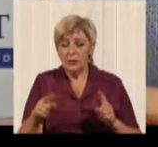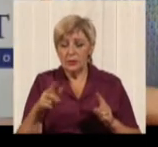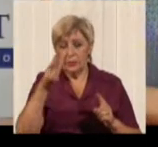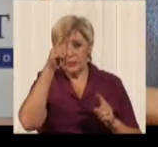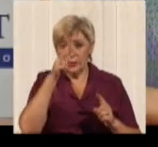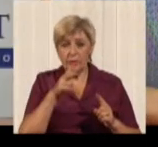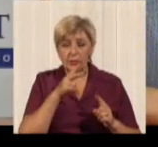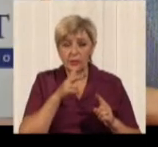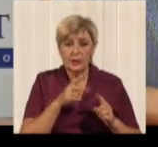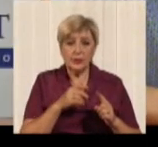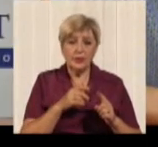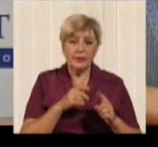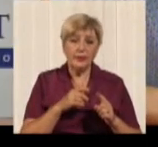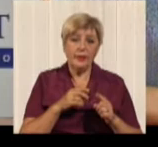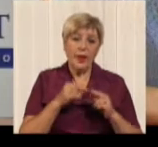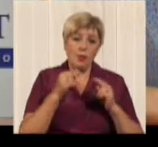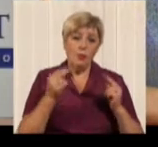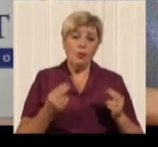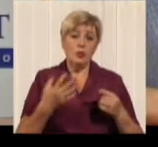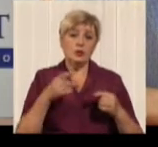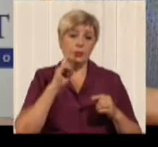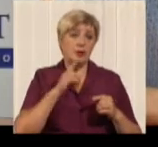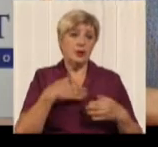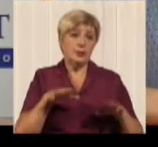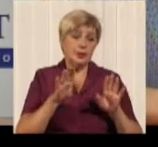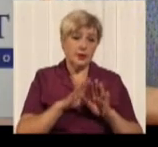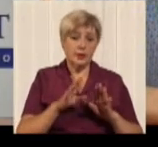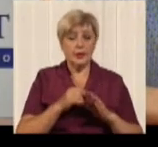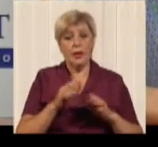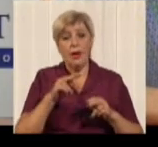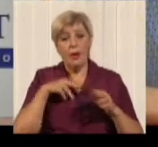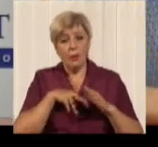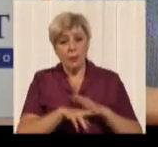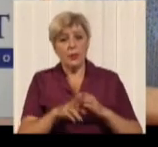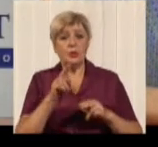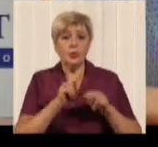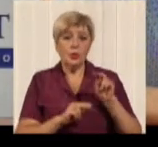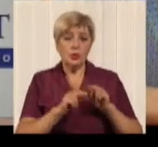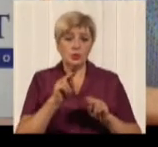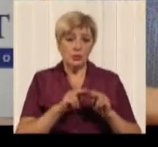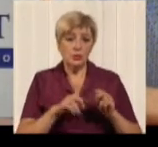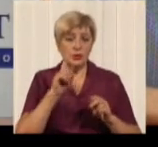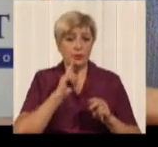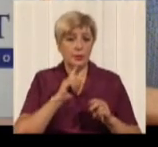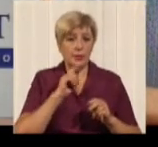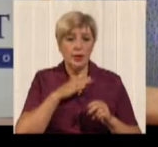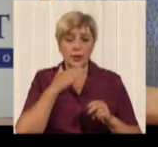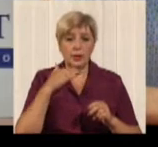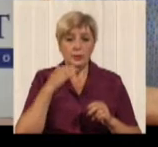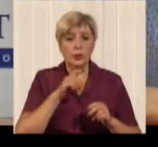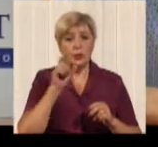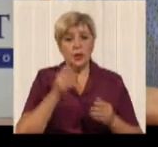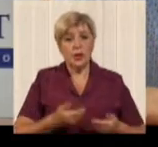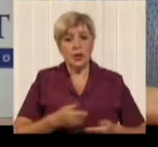пока перекрыт, введуться роботи в метрополитенні на проспекте Горницкого, і багато жителі